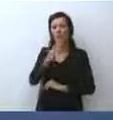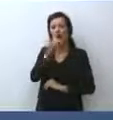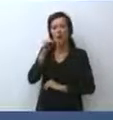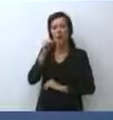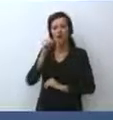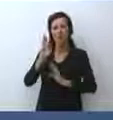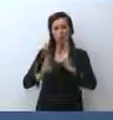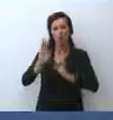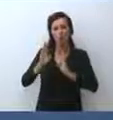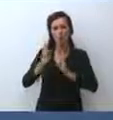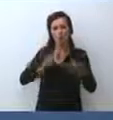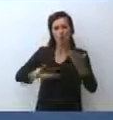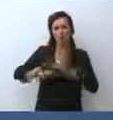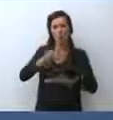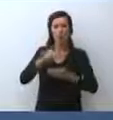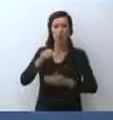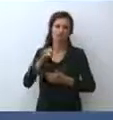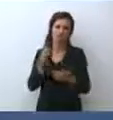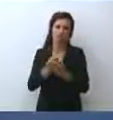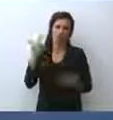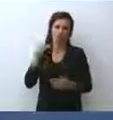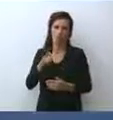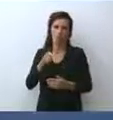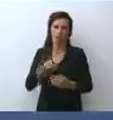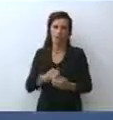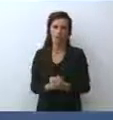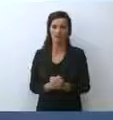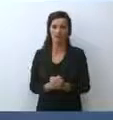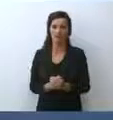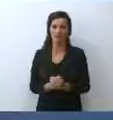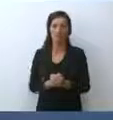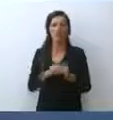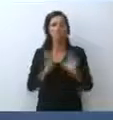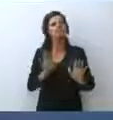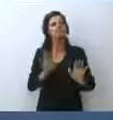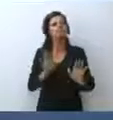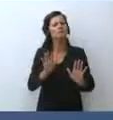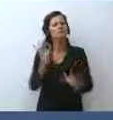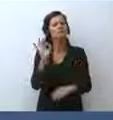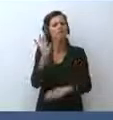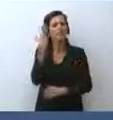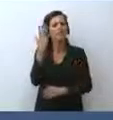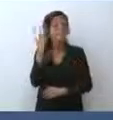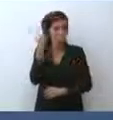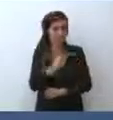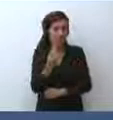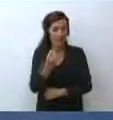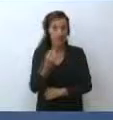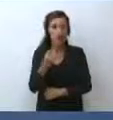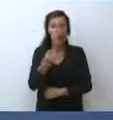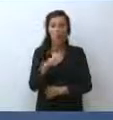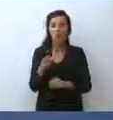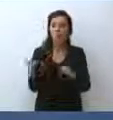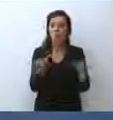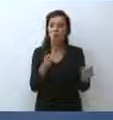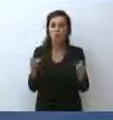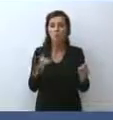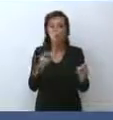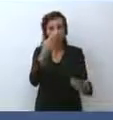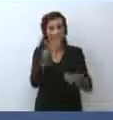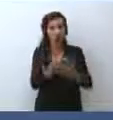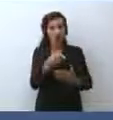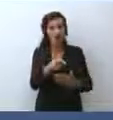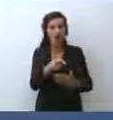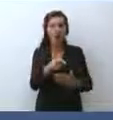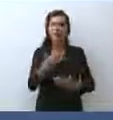di scambio molto molto importante. Anche se non è ancora il momento in cui qualcuno può dire ho